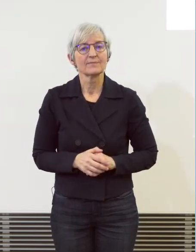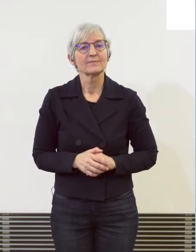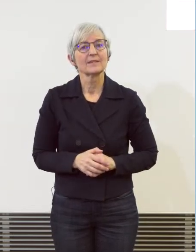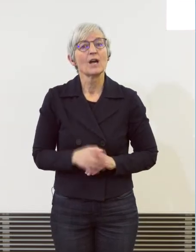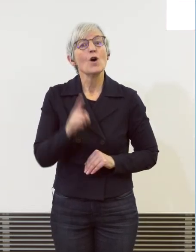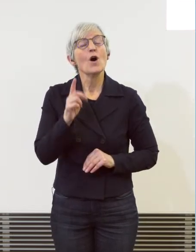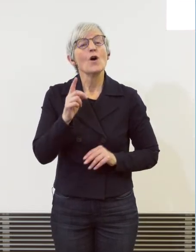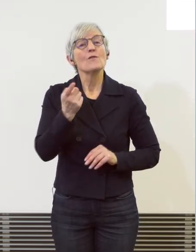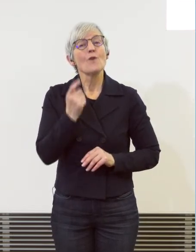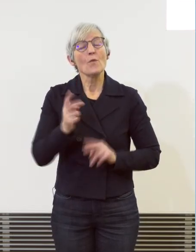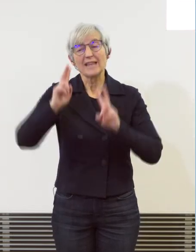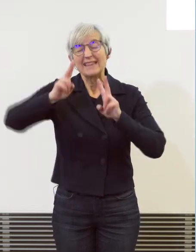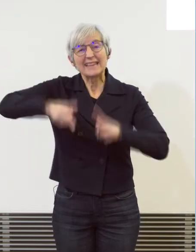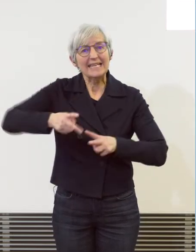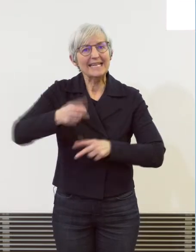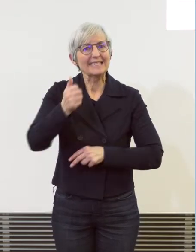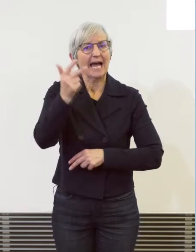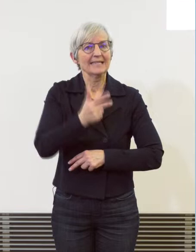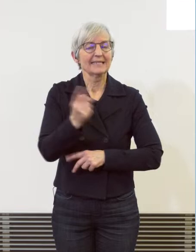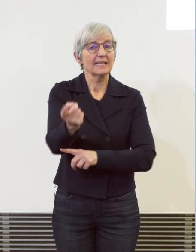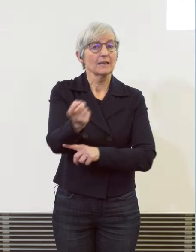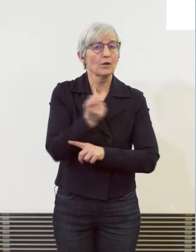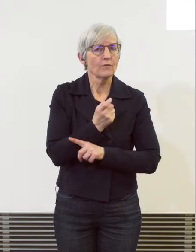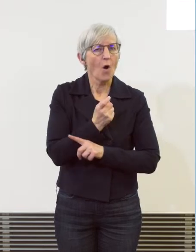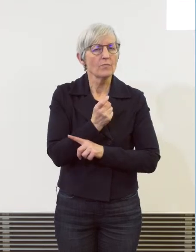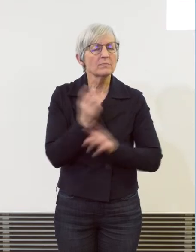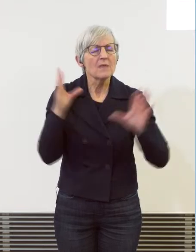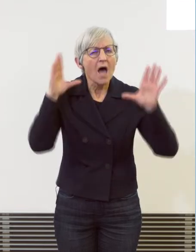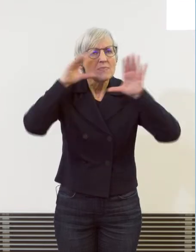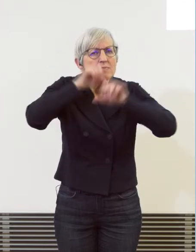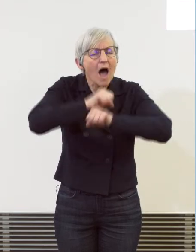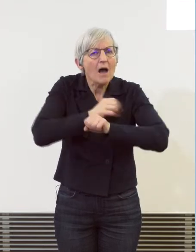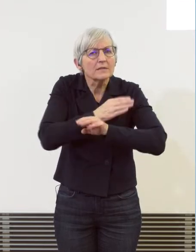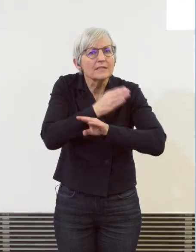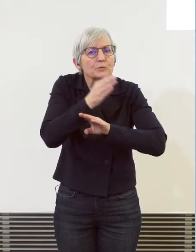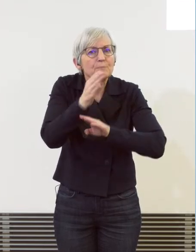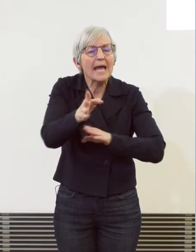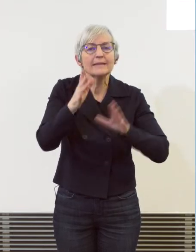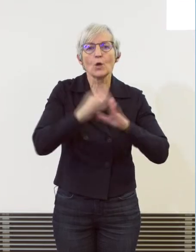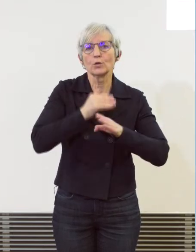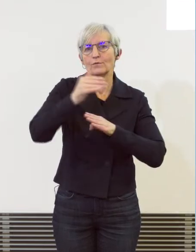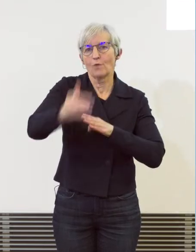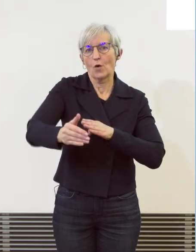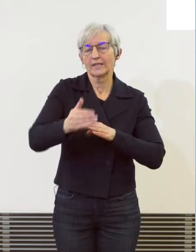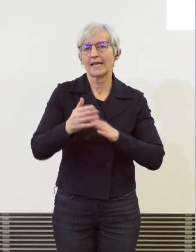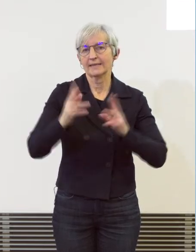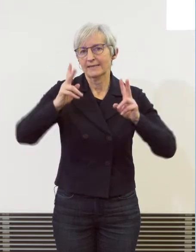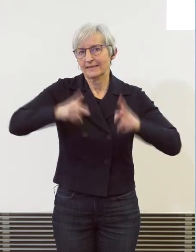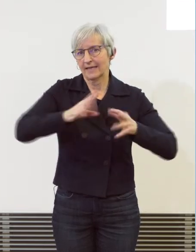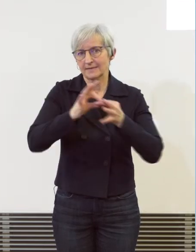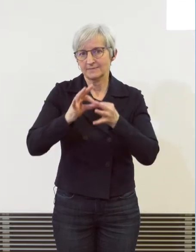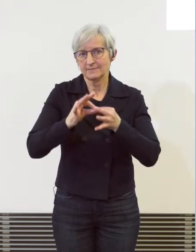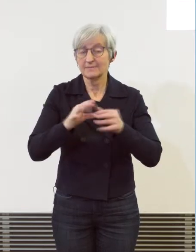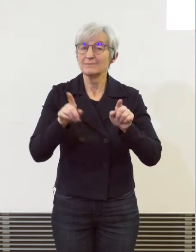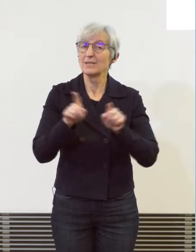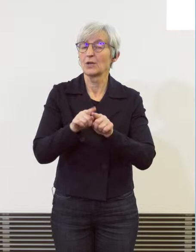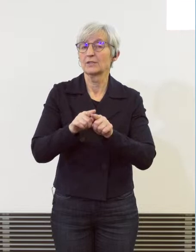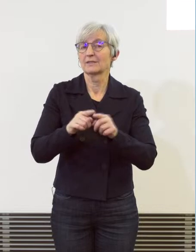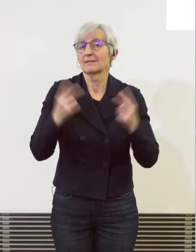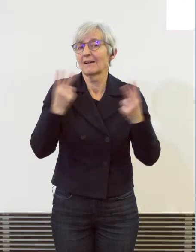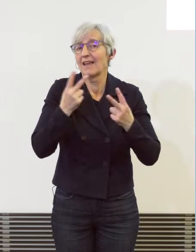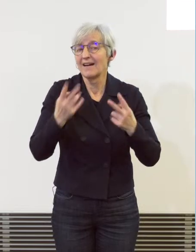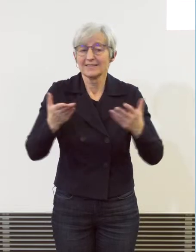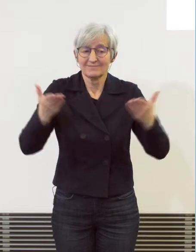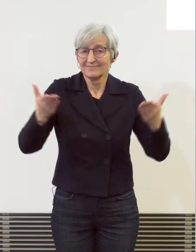sich zu spät zunacht und am Wochenende ereignet. Die Zunahme steht damit unzweifelhaft im Zusammenhang mit der Wiedererstarkung